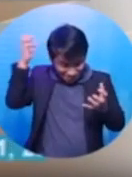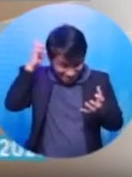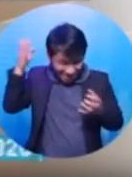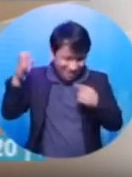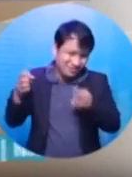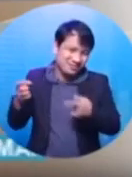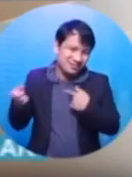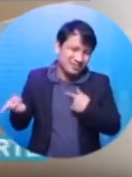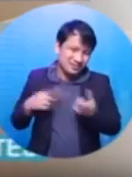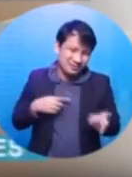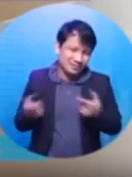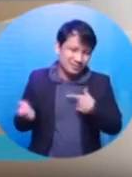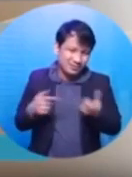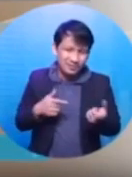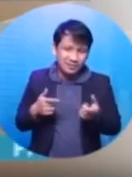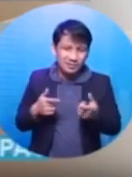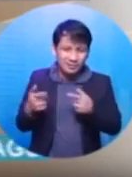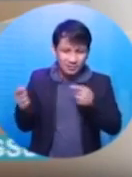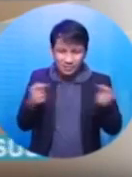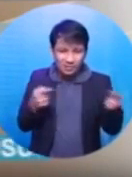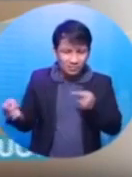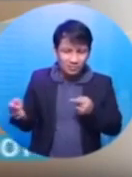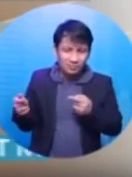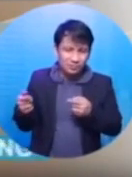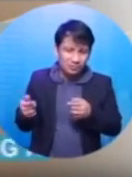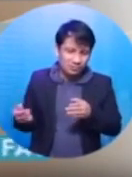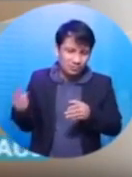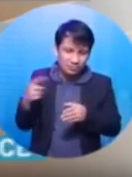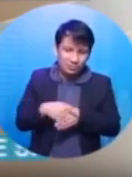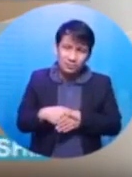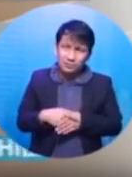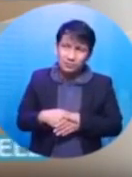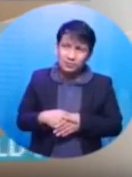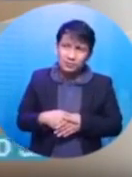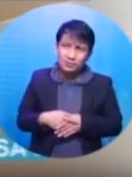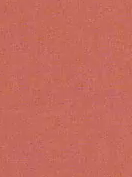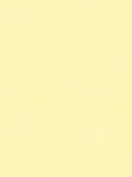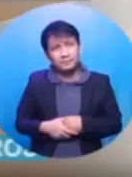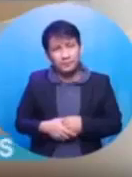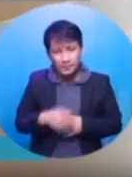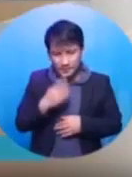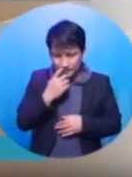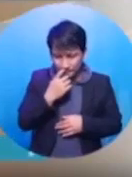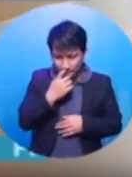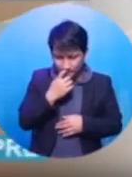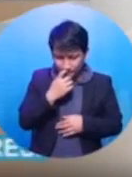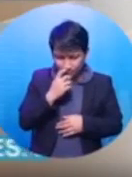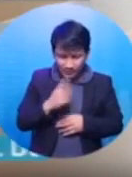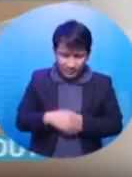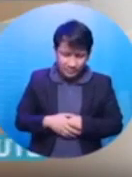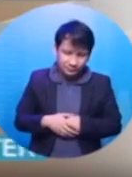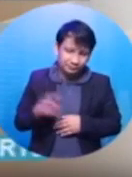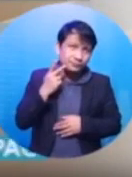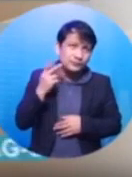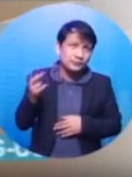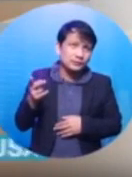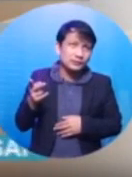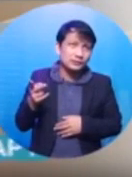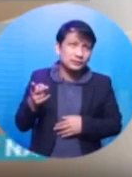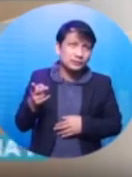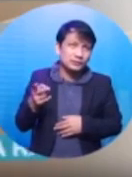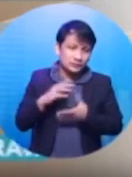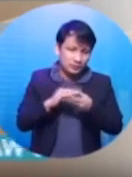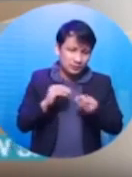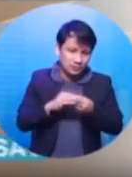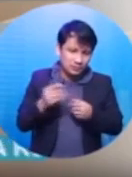si Rappi. Sinabunotan niya ako tinunda. Sinakyan niya ako sa dundum. Nagsigahan niya. see. Ganito na po. Miss Karen, base po